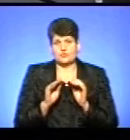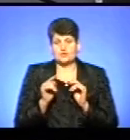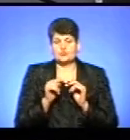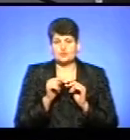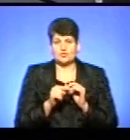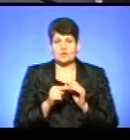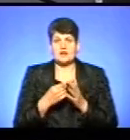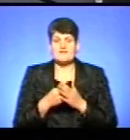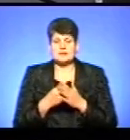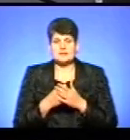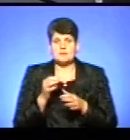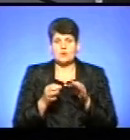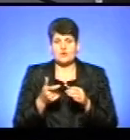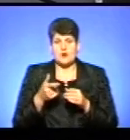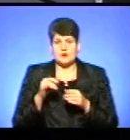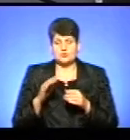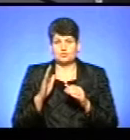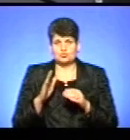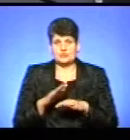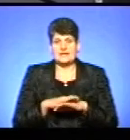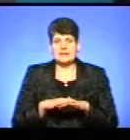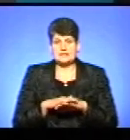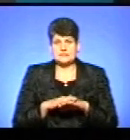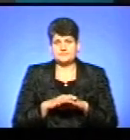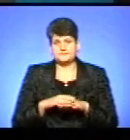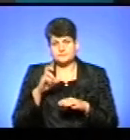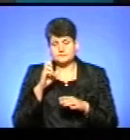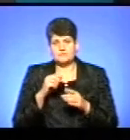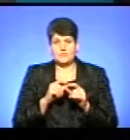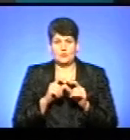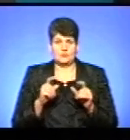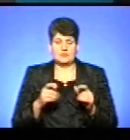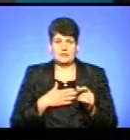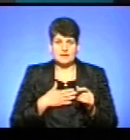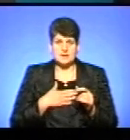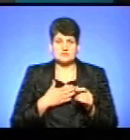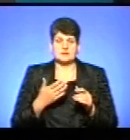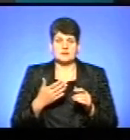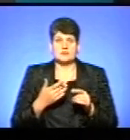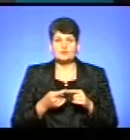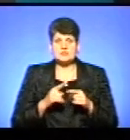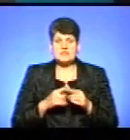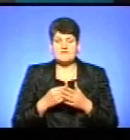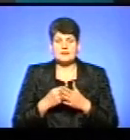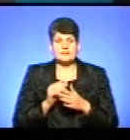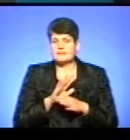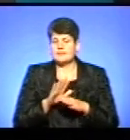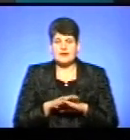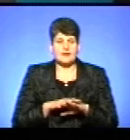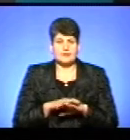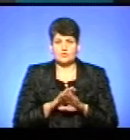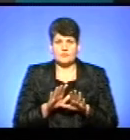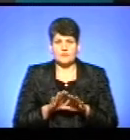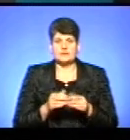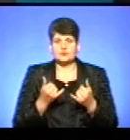яка вартість природнього газу буде для населення бюджетних установ. Для нас зв'язку з тим, що ця вартість не ринкова, а